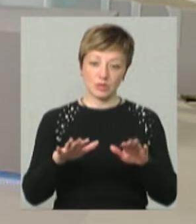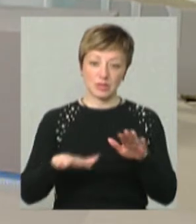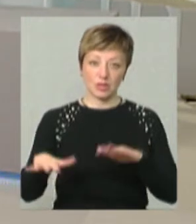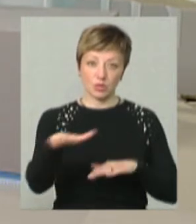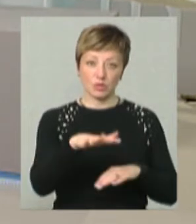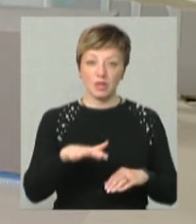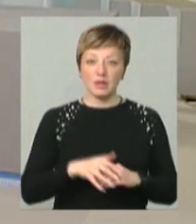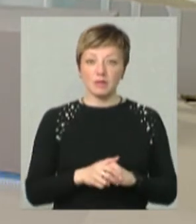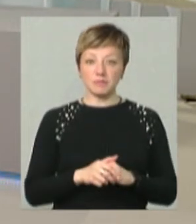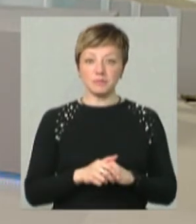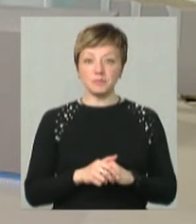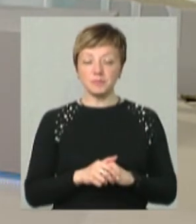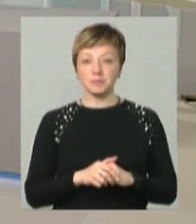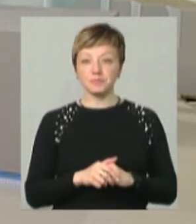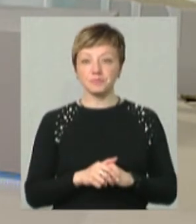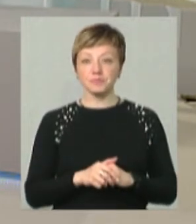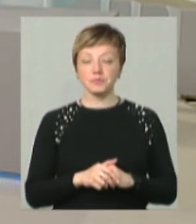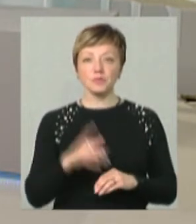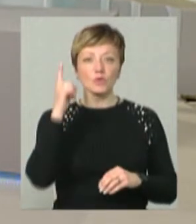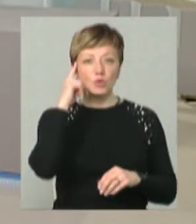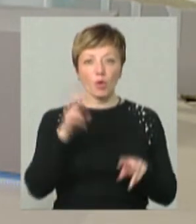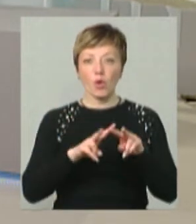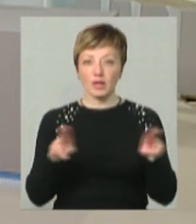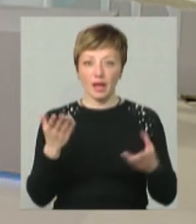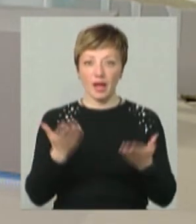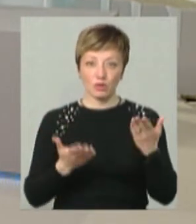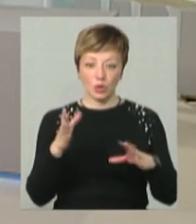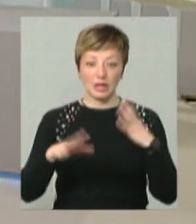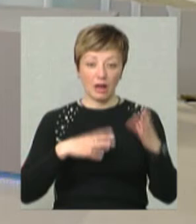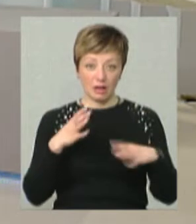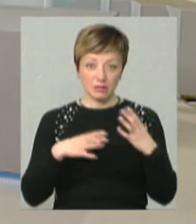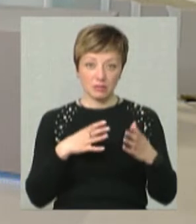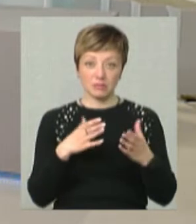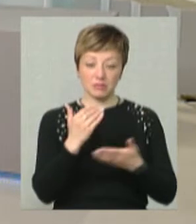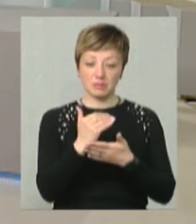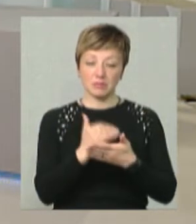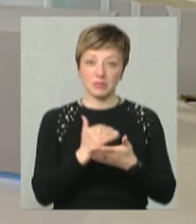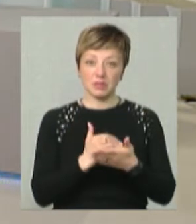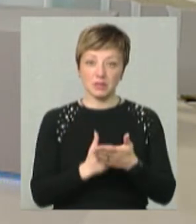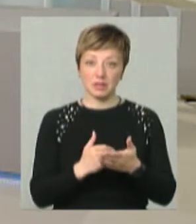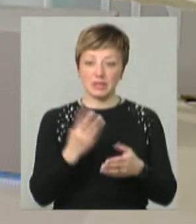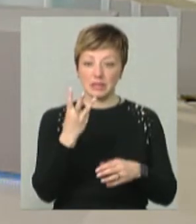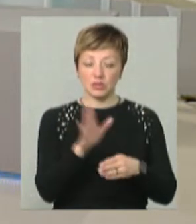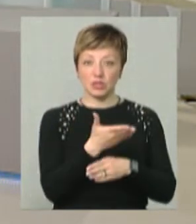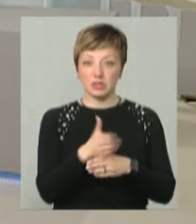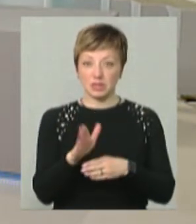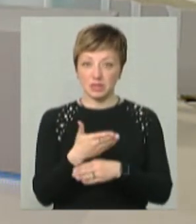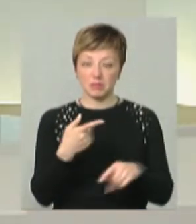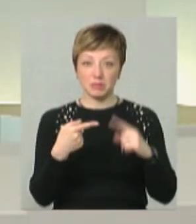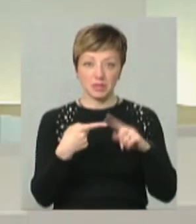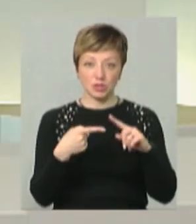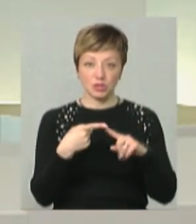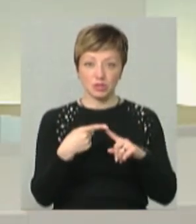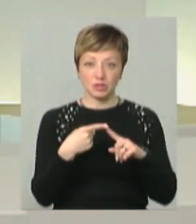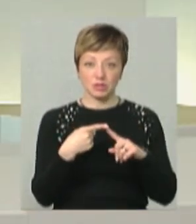середовищі? Думаю, однаковий. Там просто в мене, якщо структура тренінгу, вона поділяється на три частини, це, якби, таке